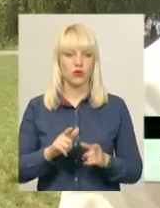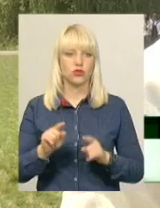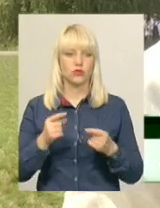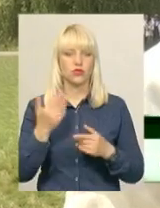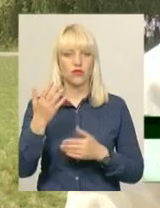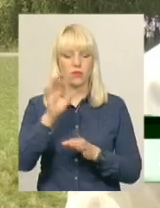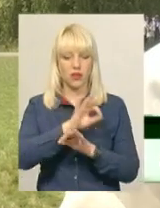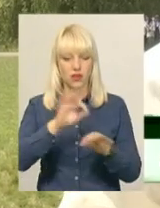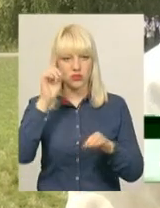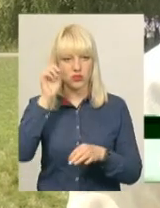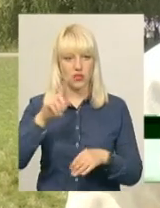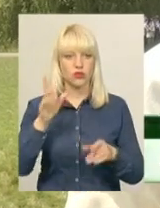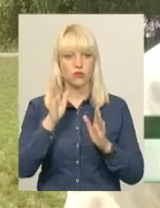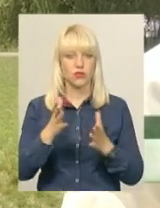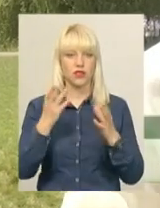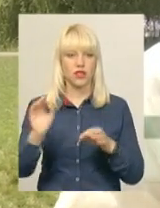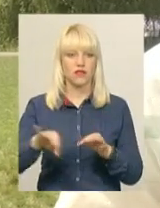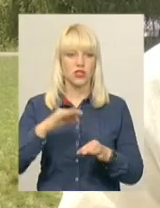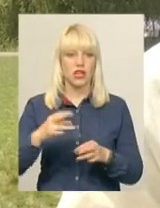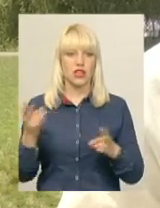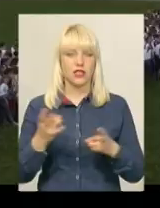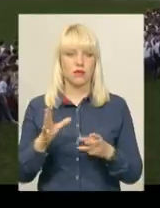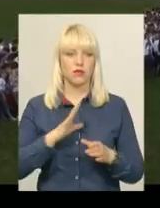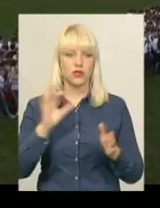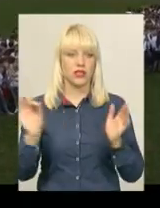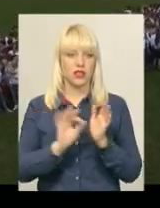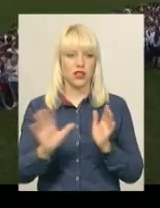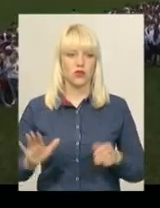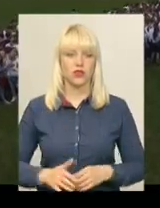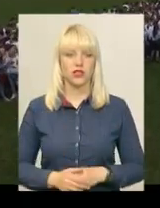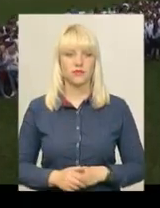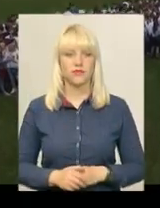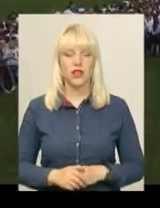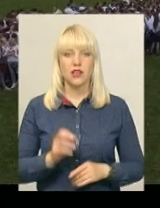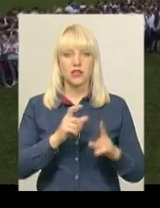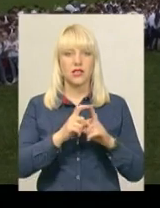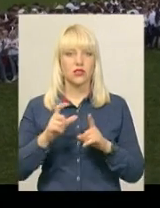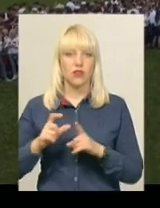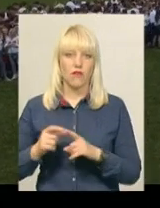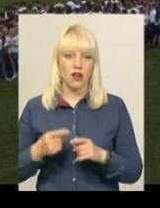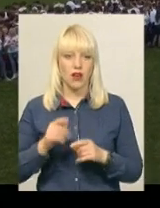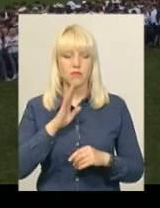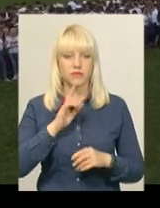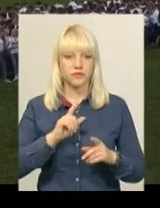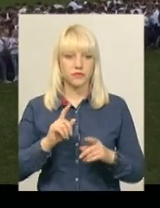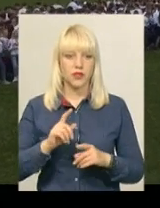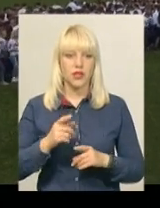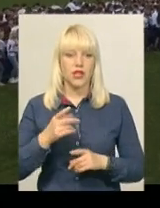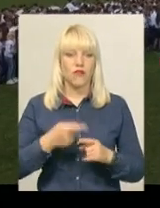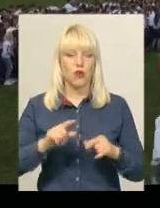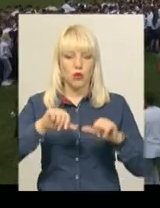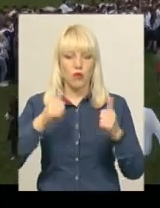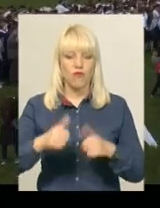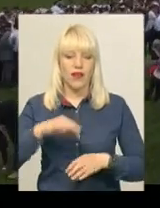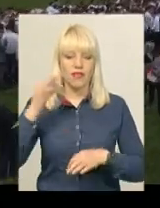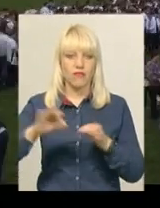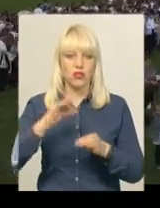вони прекрасно знають, що буде день вишиванки і мусить бути рекорд. За словами Лани Вєтрової, 17 травня флешмоб з формування вишиваного «Трзуба»